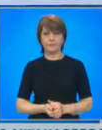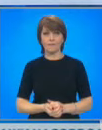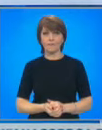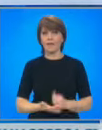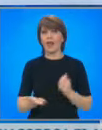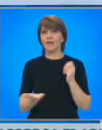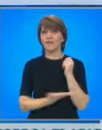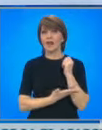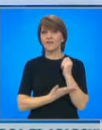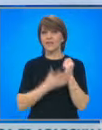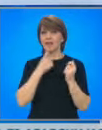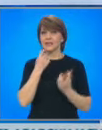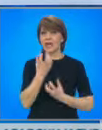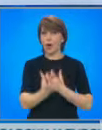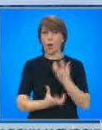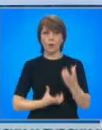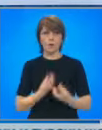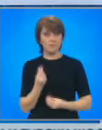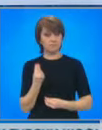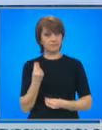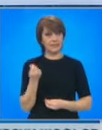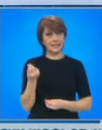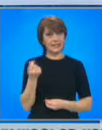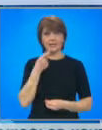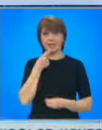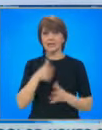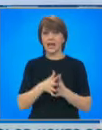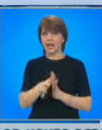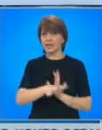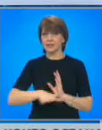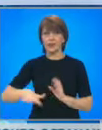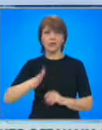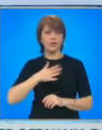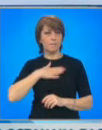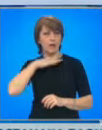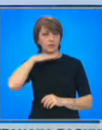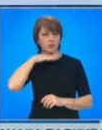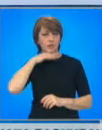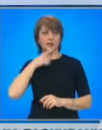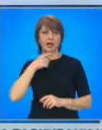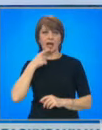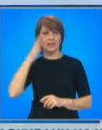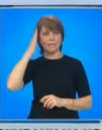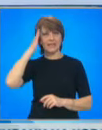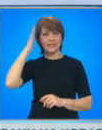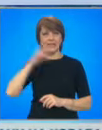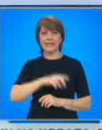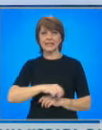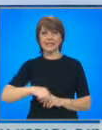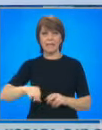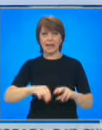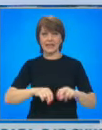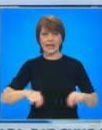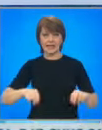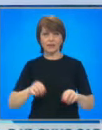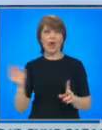Дърва за огрев на преференциални цени за населението ще има достатъчно, каза министърът на земеделието Иван Иванов. Целта е